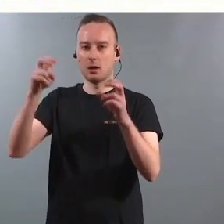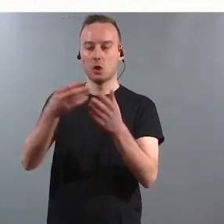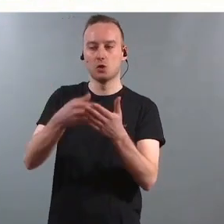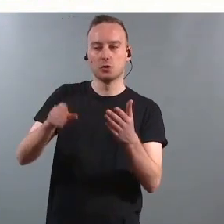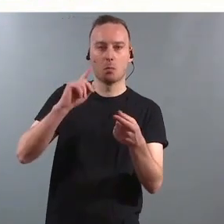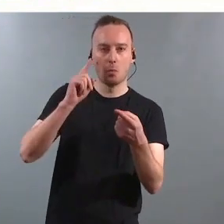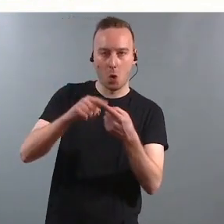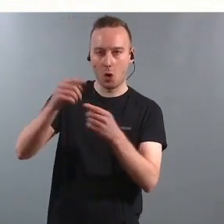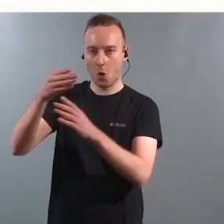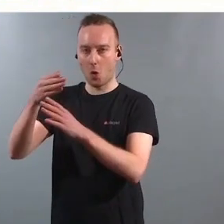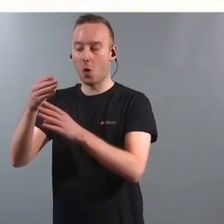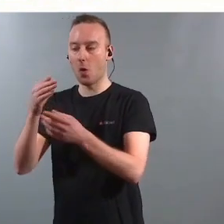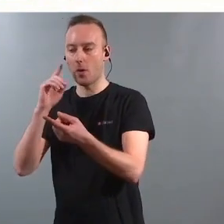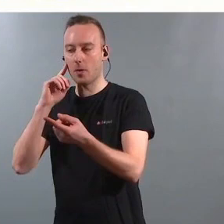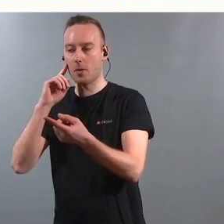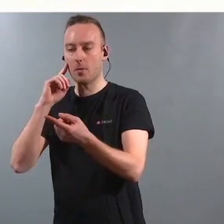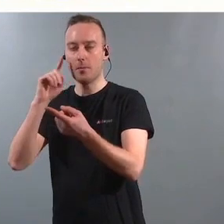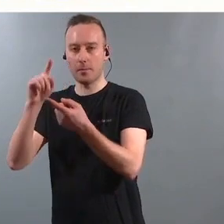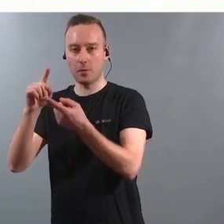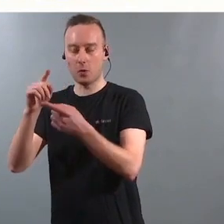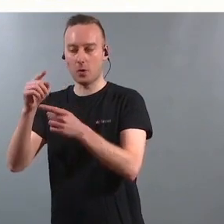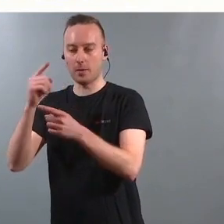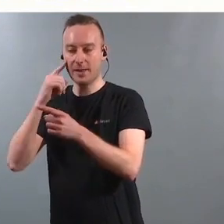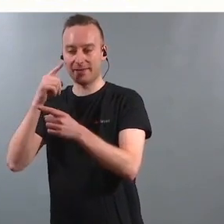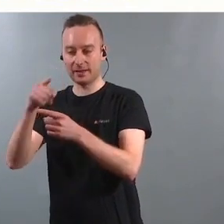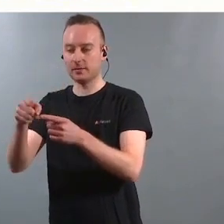slags spesialundervisning blir gitt rundt om i Norge.